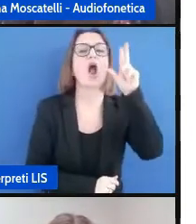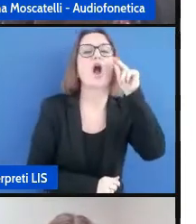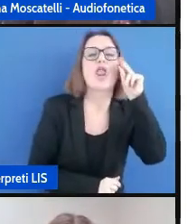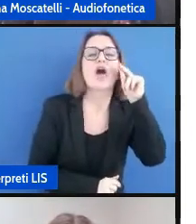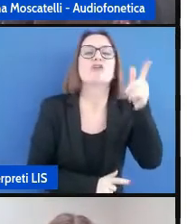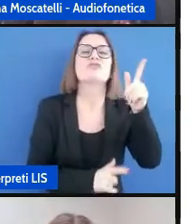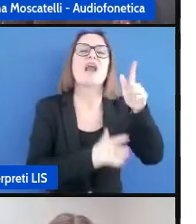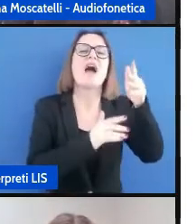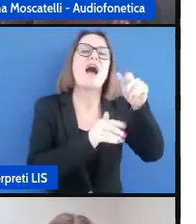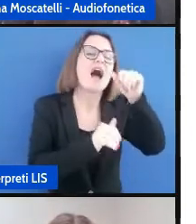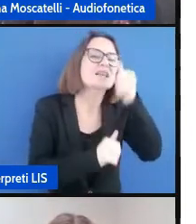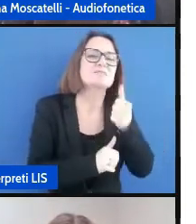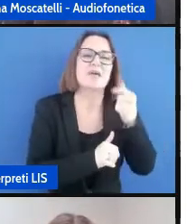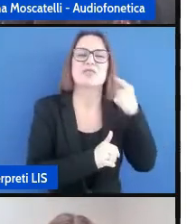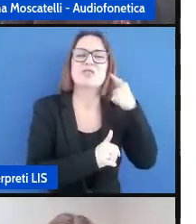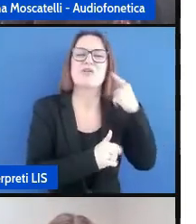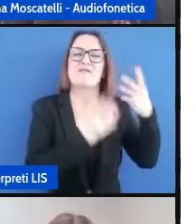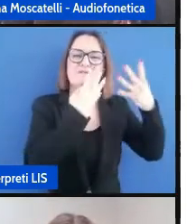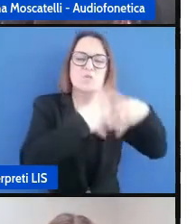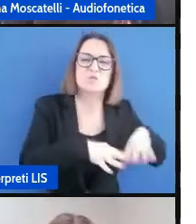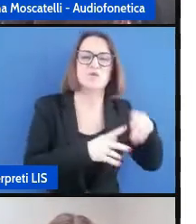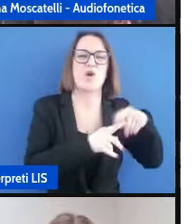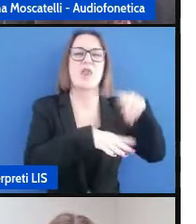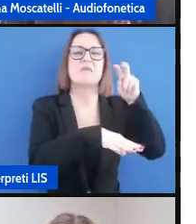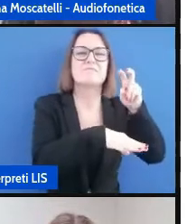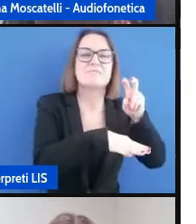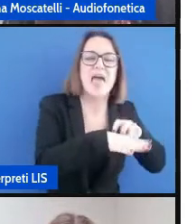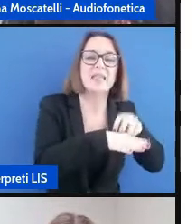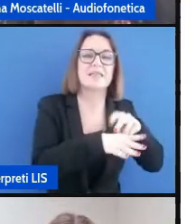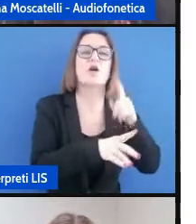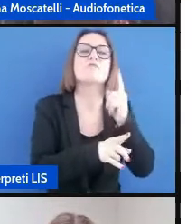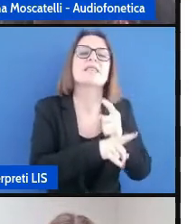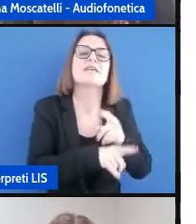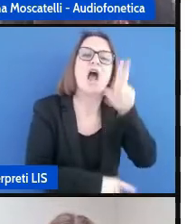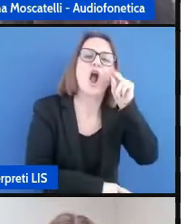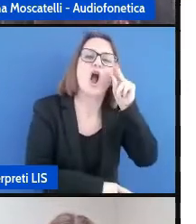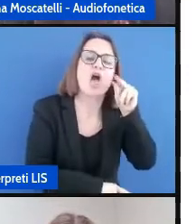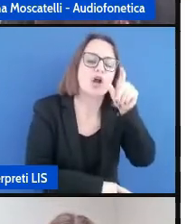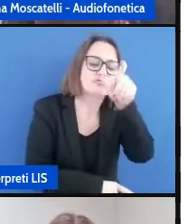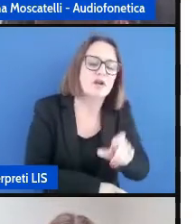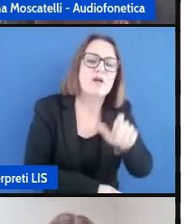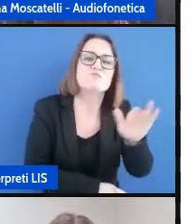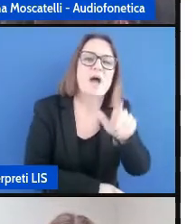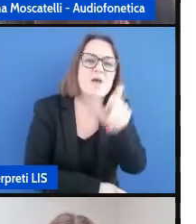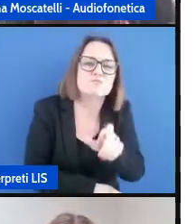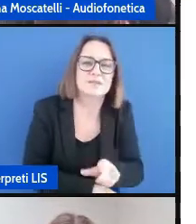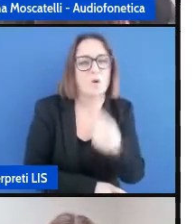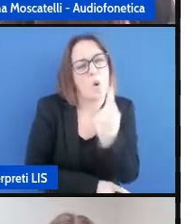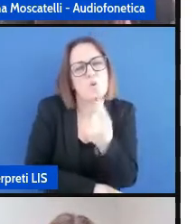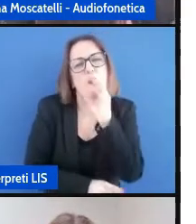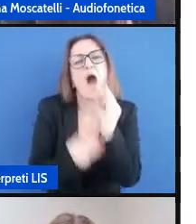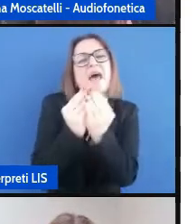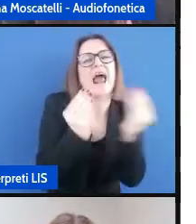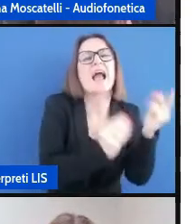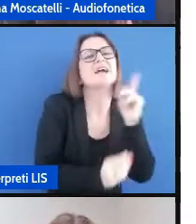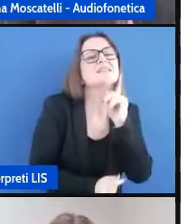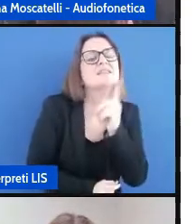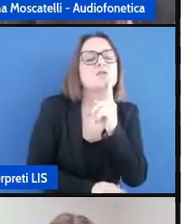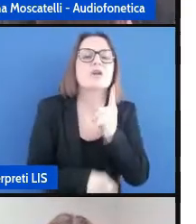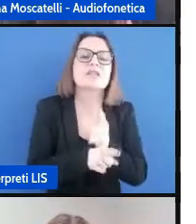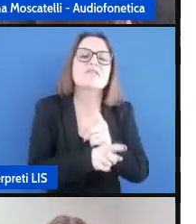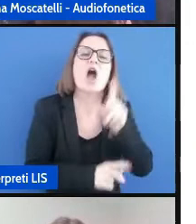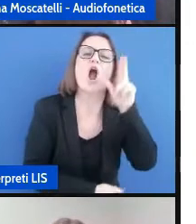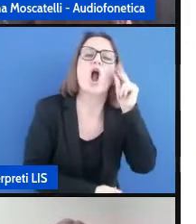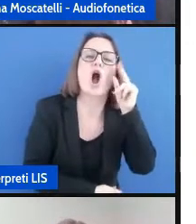fisiologica ma conoscere il nostro bambino sordo i nostri ragazzi sordi conoscere il